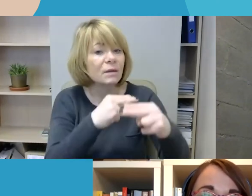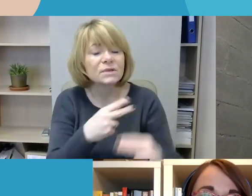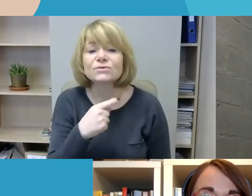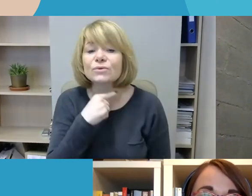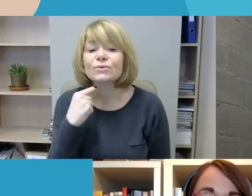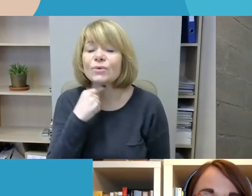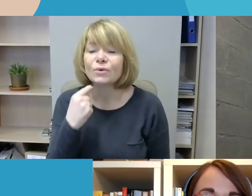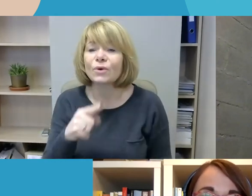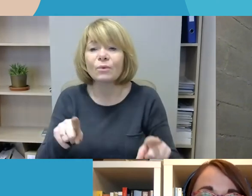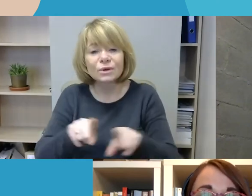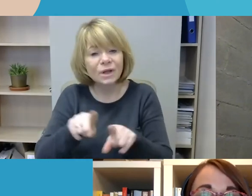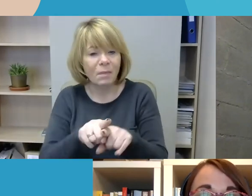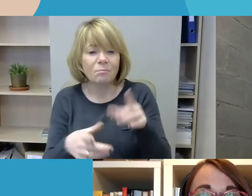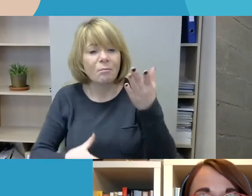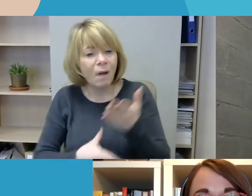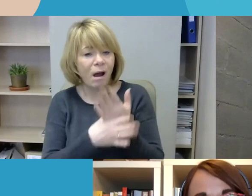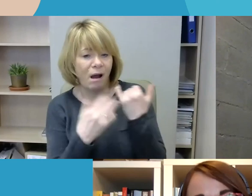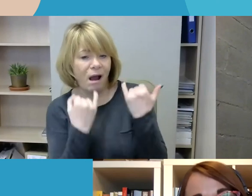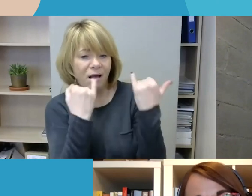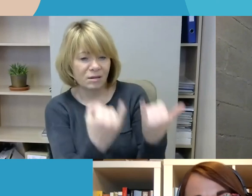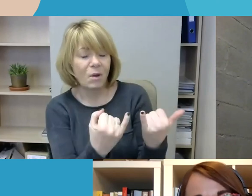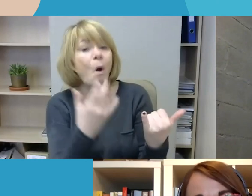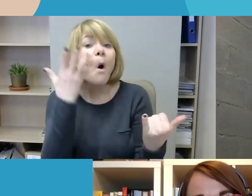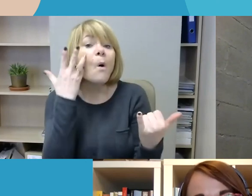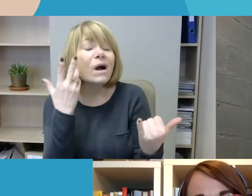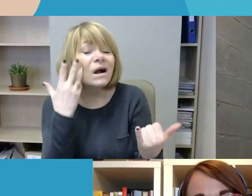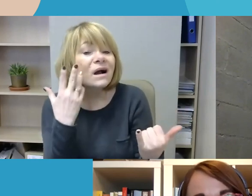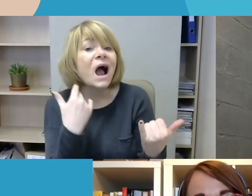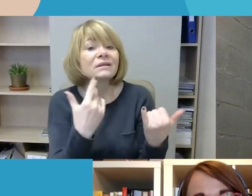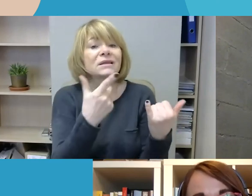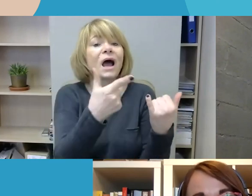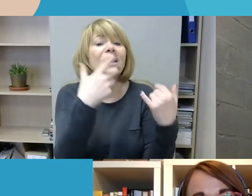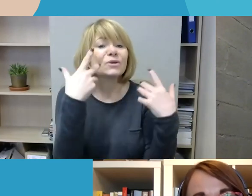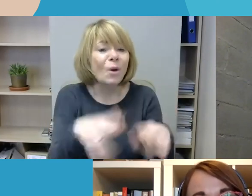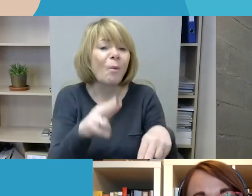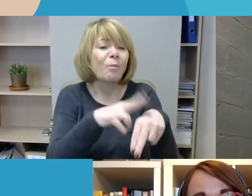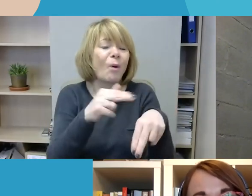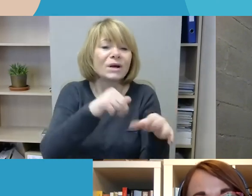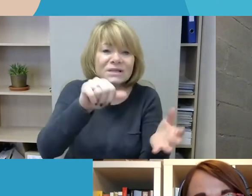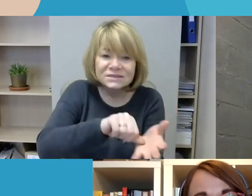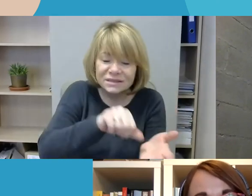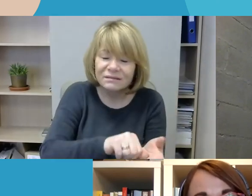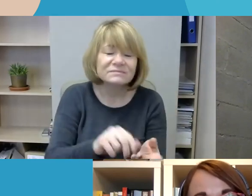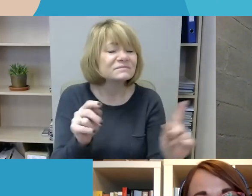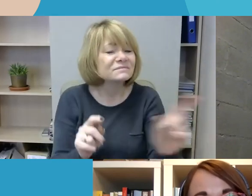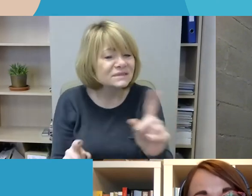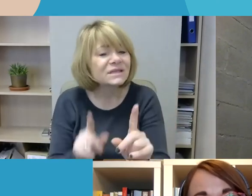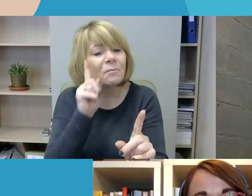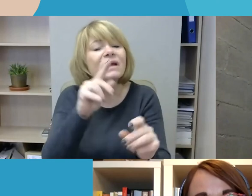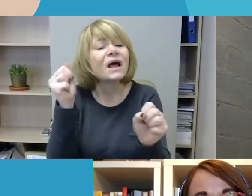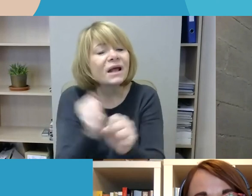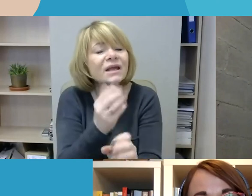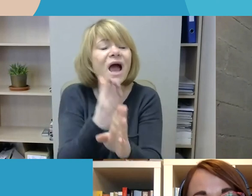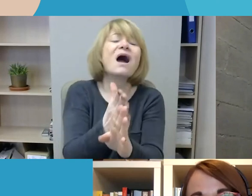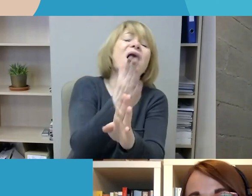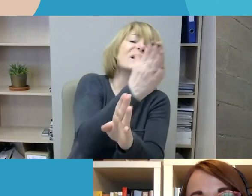pagalbą suteikti ne tik tada, kai atsiranda Teisės saugos institucijų akiratė, bet sukurti pagalbos mechanizmą, kad pagalba būtų